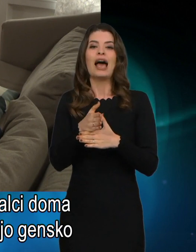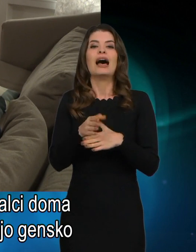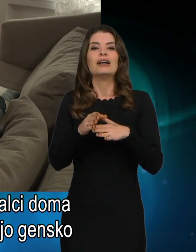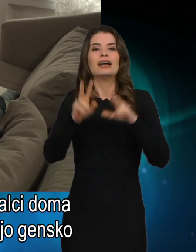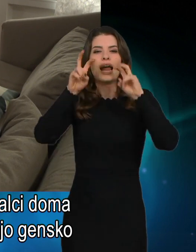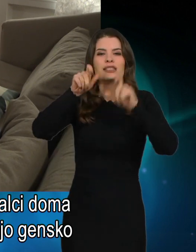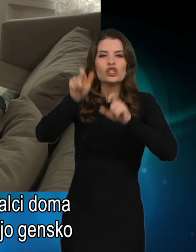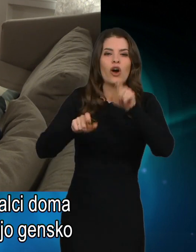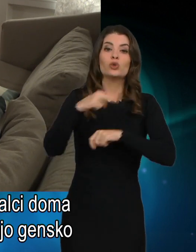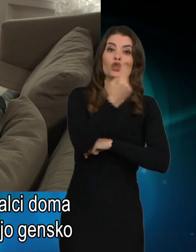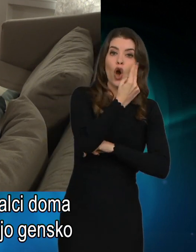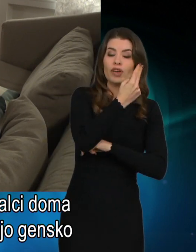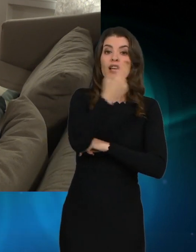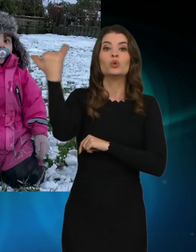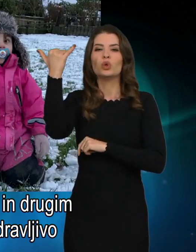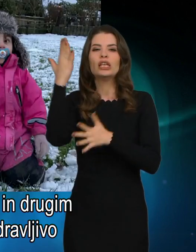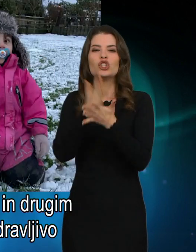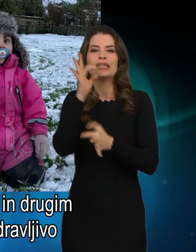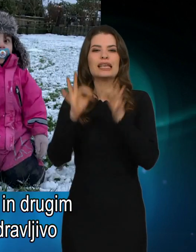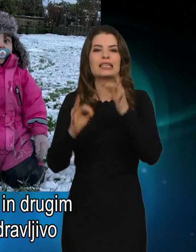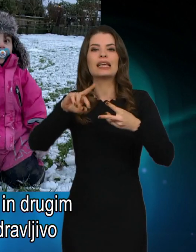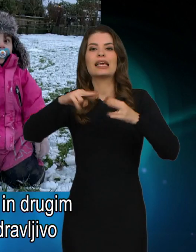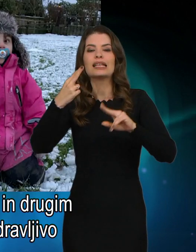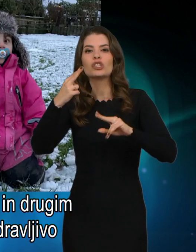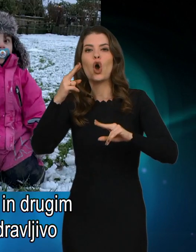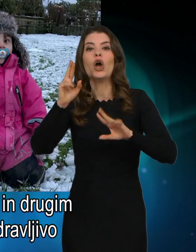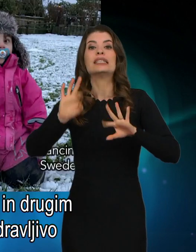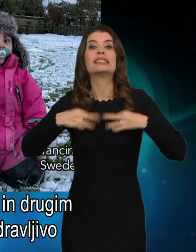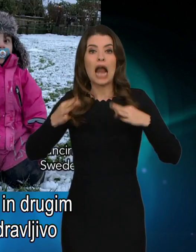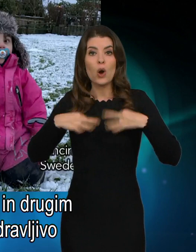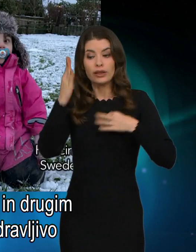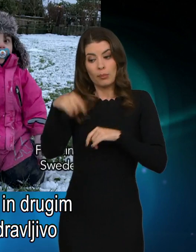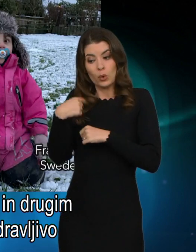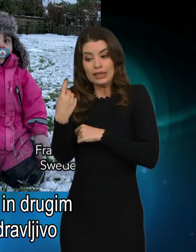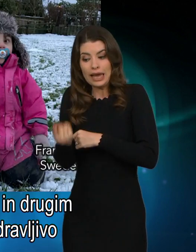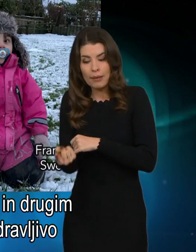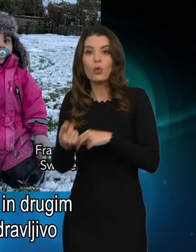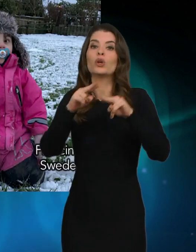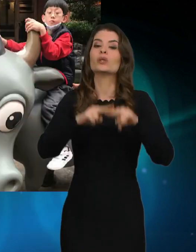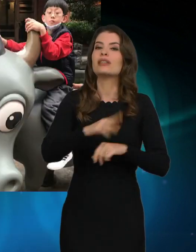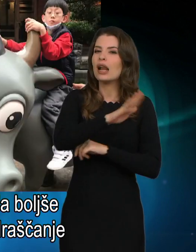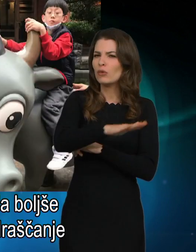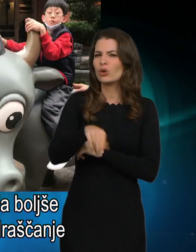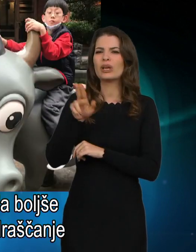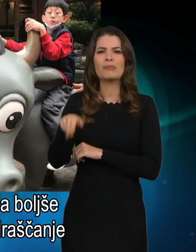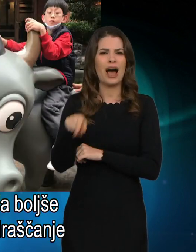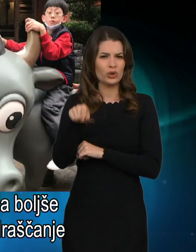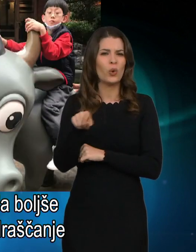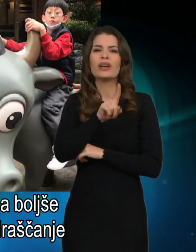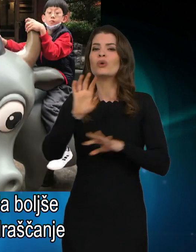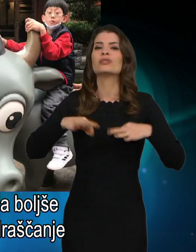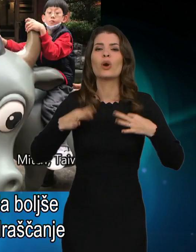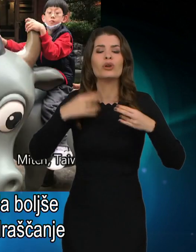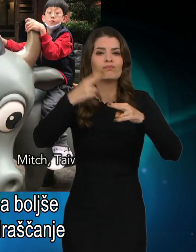in po svetu že testirajo gensko terapijo, ki bo njemu in drugim otrokom s to neozdravljivo boleznjo